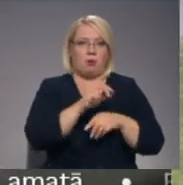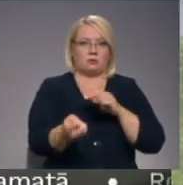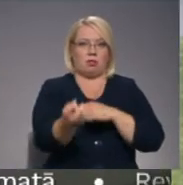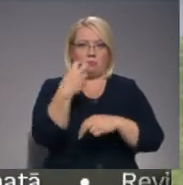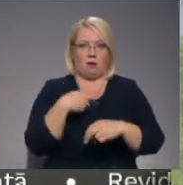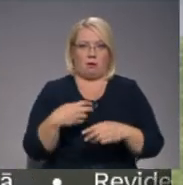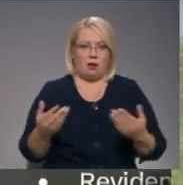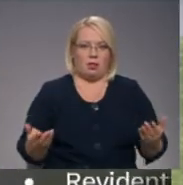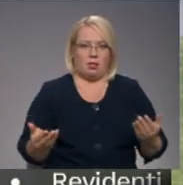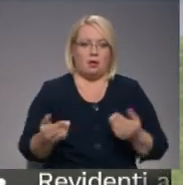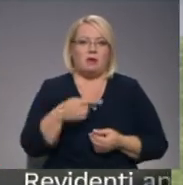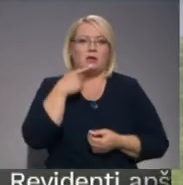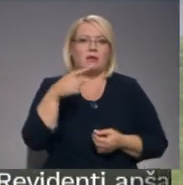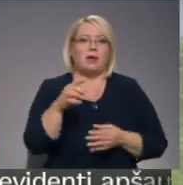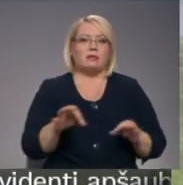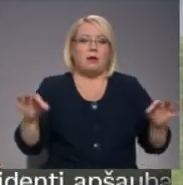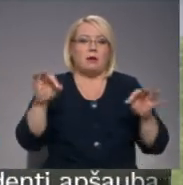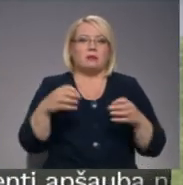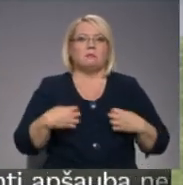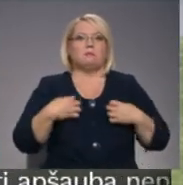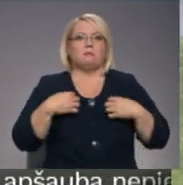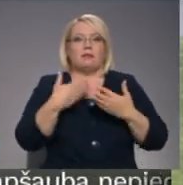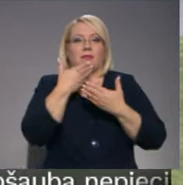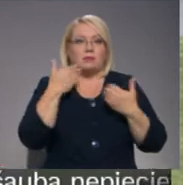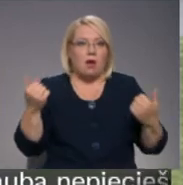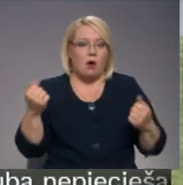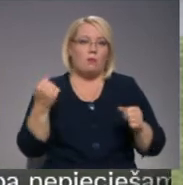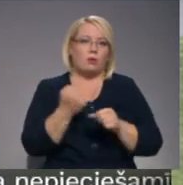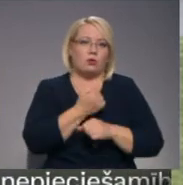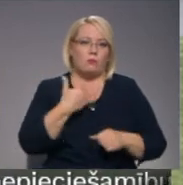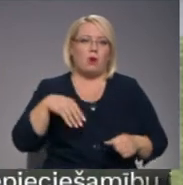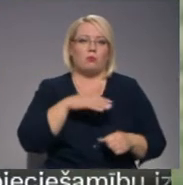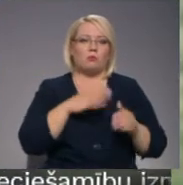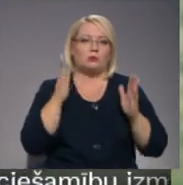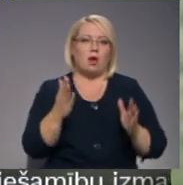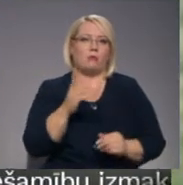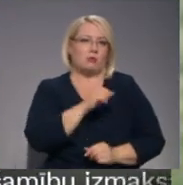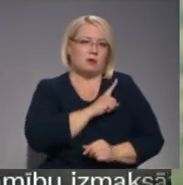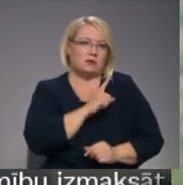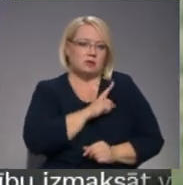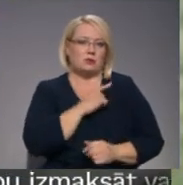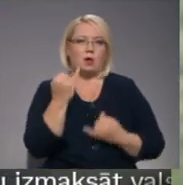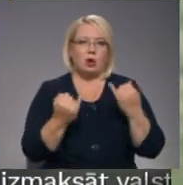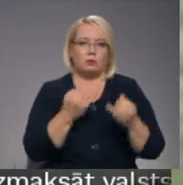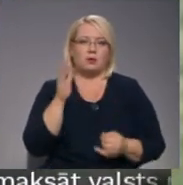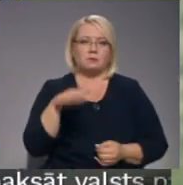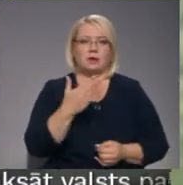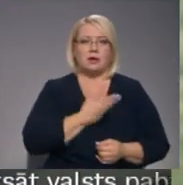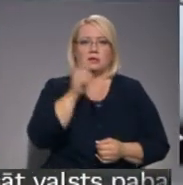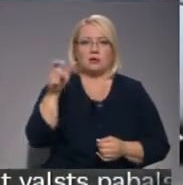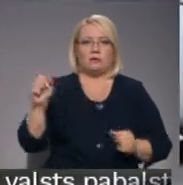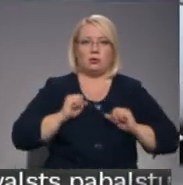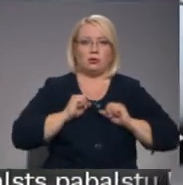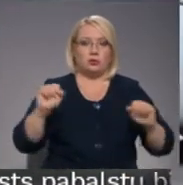Šeit nav nekas ārkārtējis, bet katrā ziņā, nu tomēr, mums ir jābūt piesardzīgiem un jāropejās ir vai riedzīvotē drošiem.